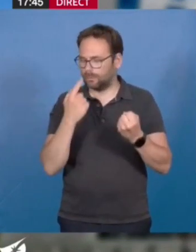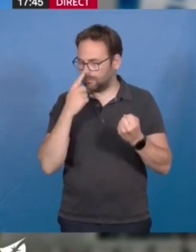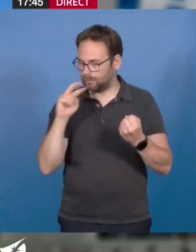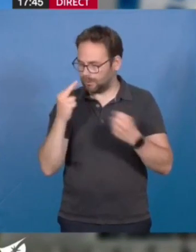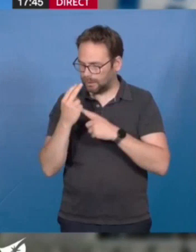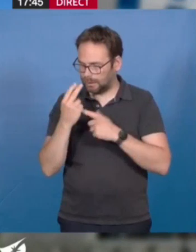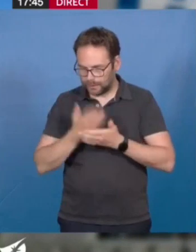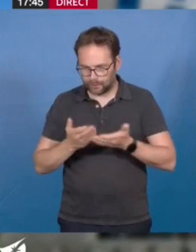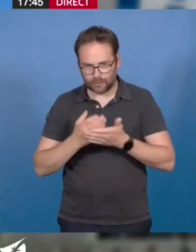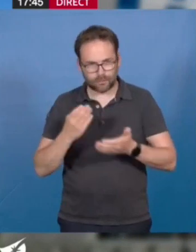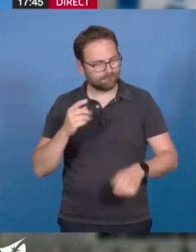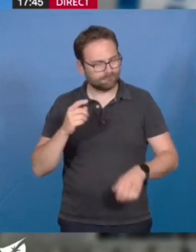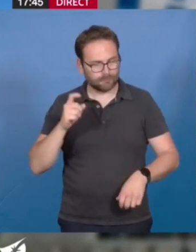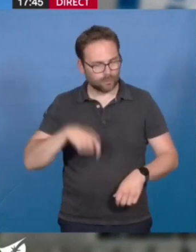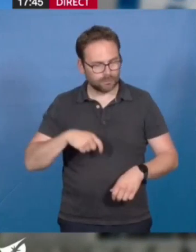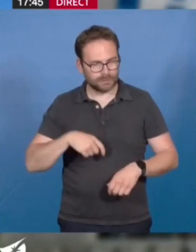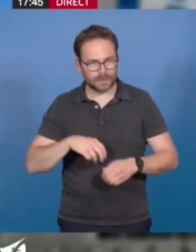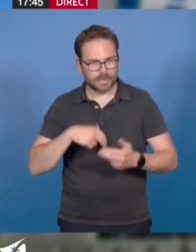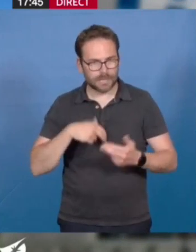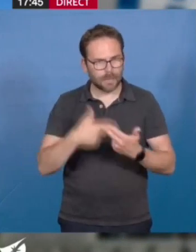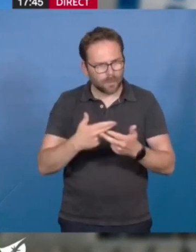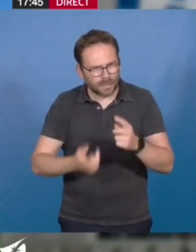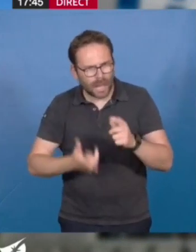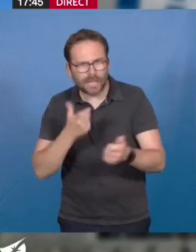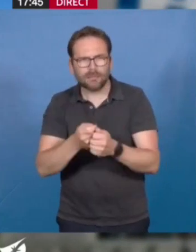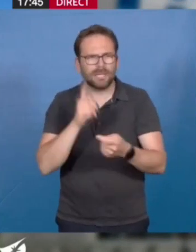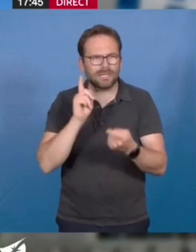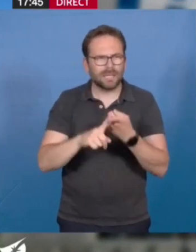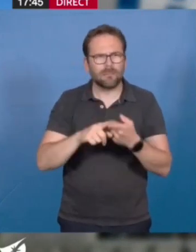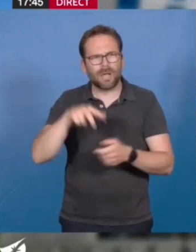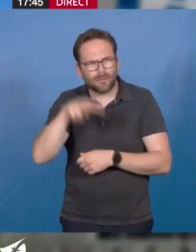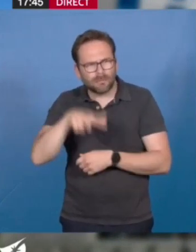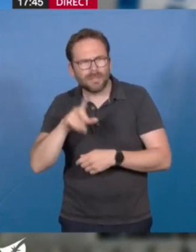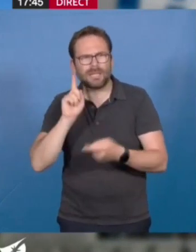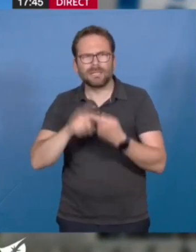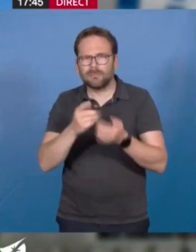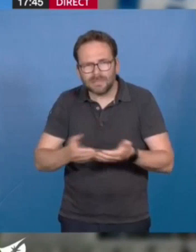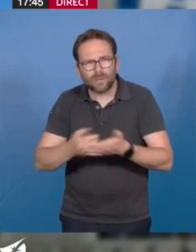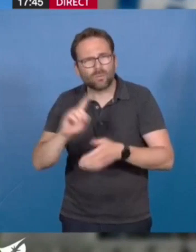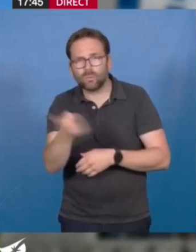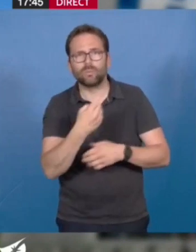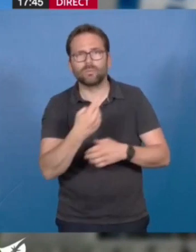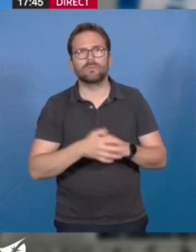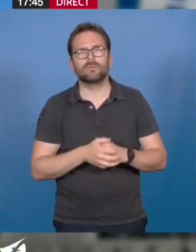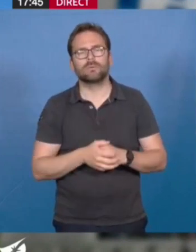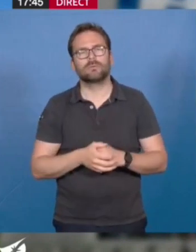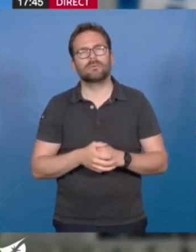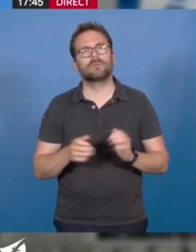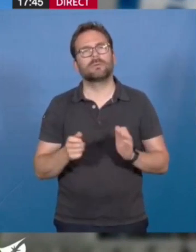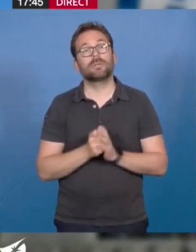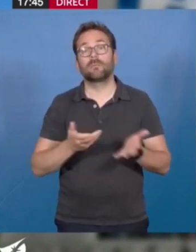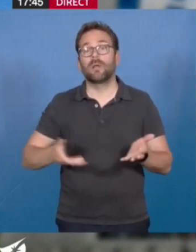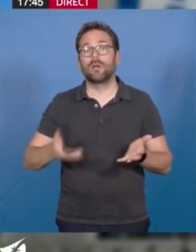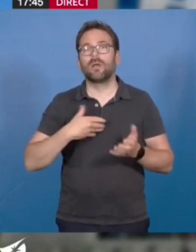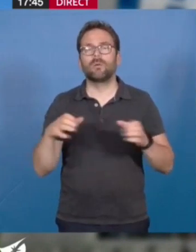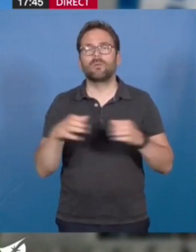réponses fortes en termes d'habitat pour toutes les populations et toutes les situations. C'est donc avec détermination que nous, élus du